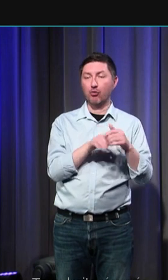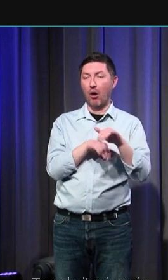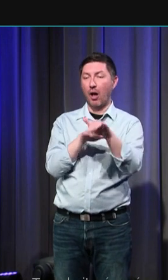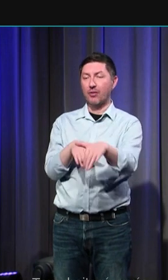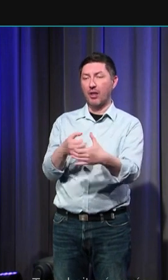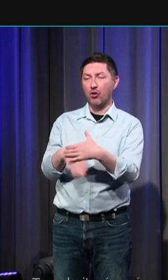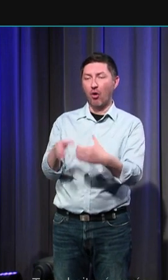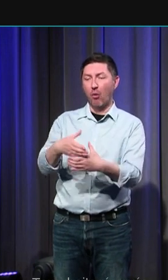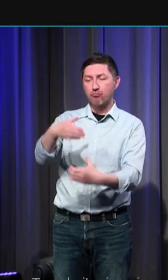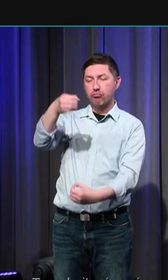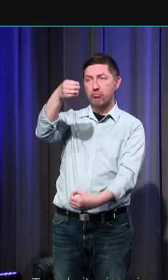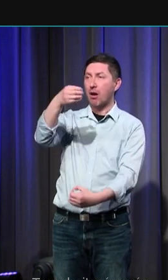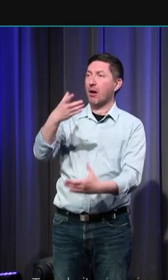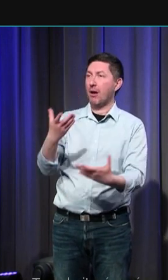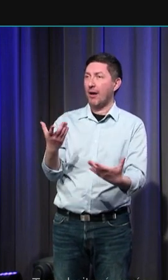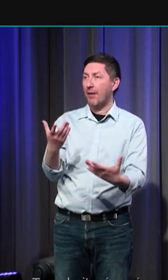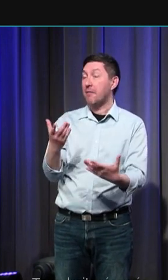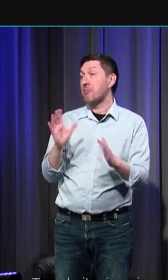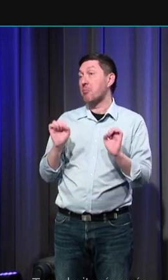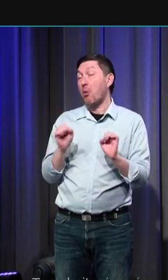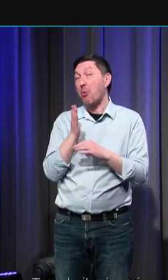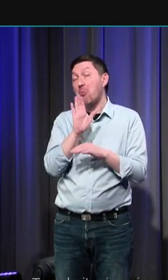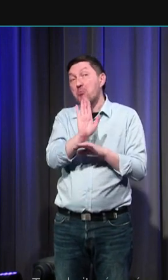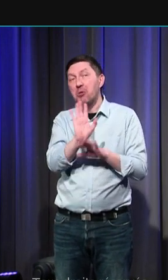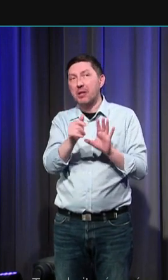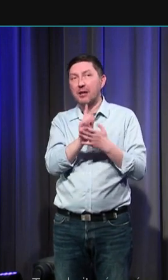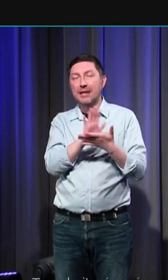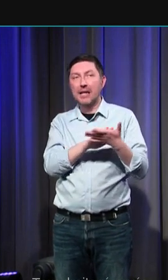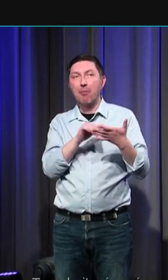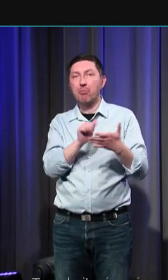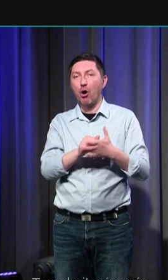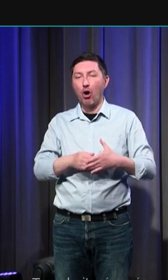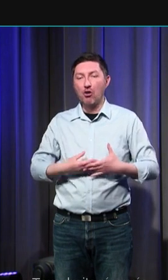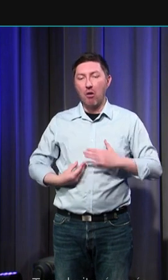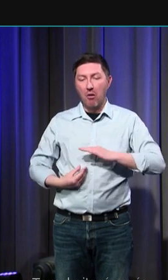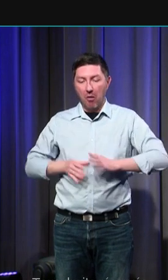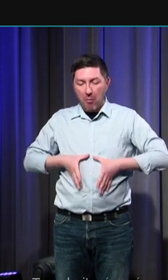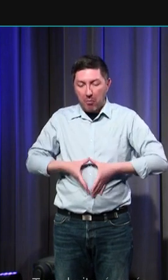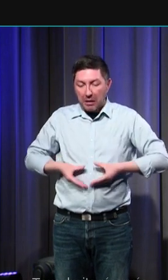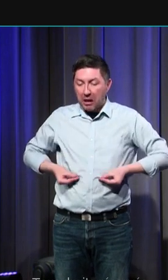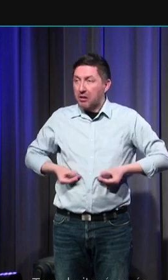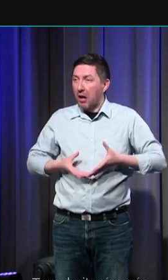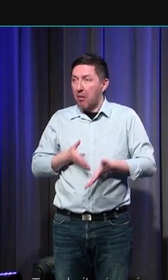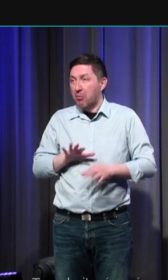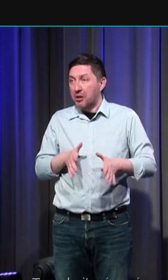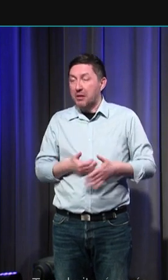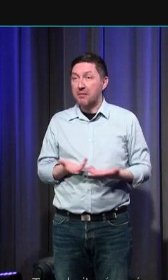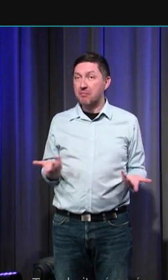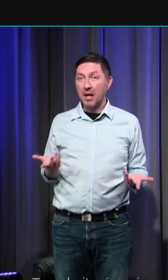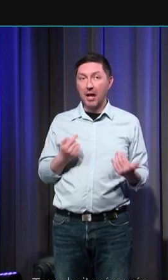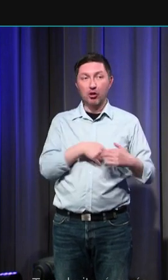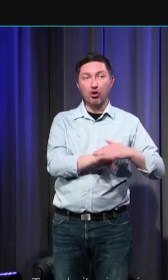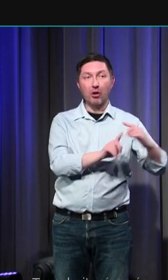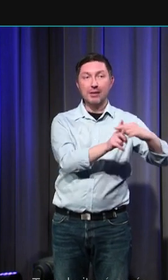amphore alors on veut y voir la représentation du placenta de l'utérus et ne sont pas enterrés dans les cimetières mais à des